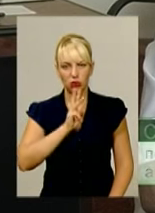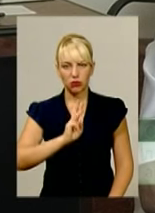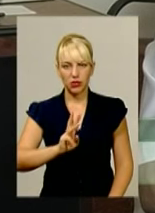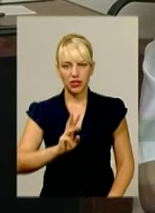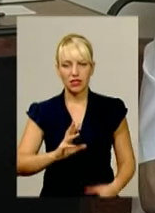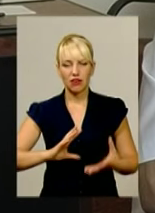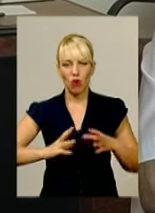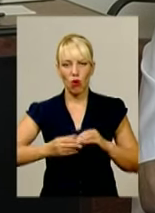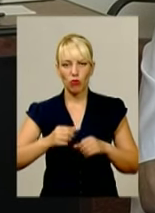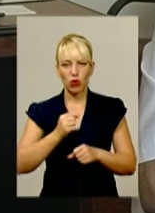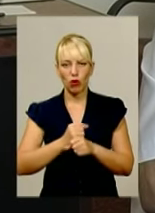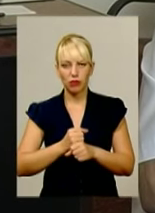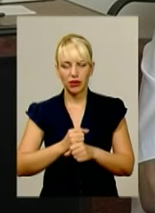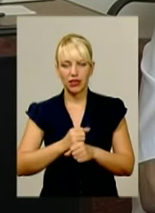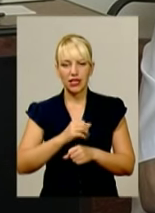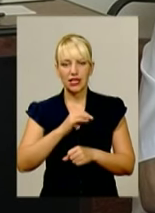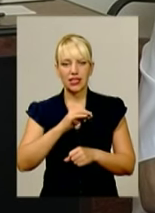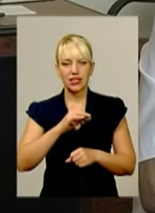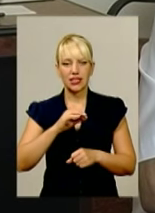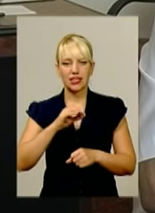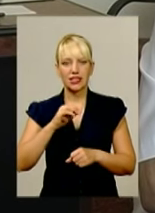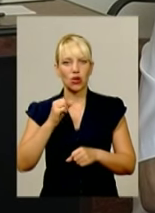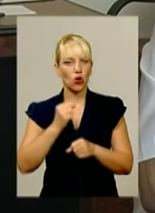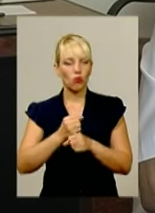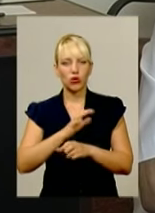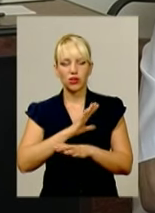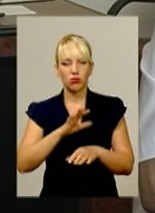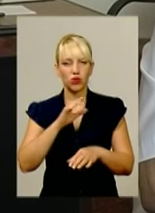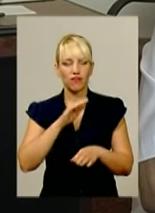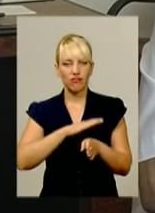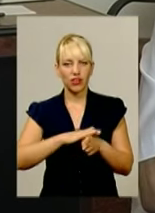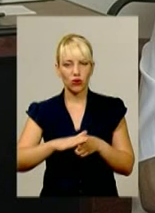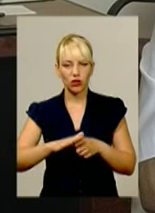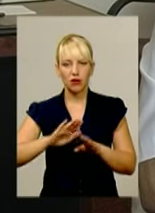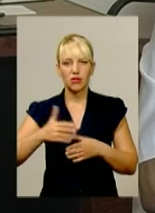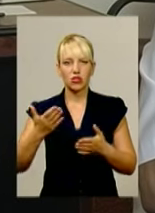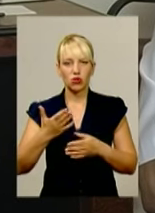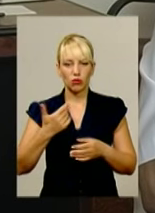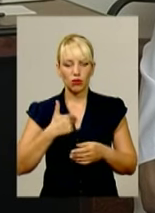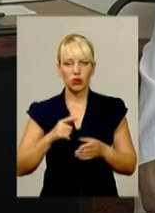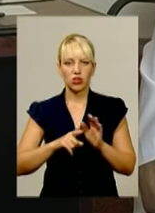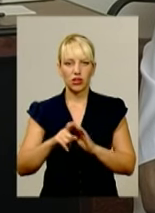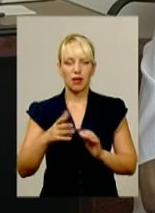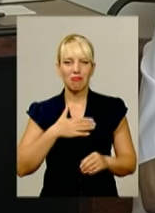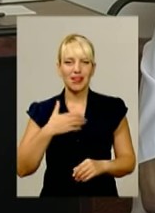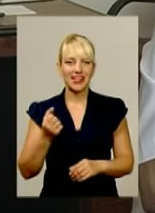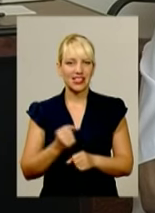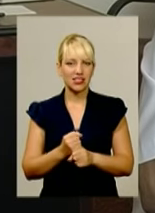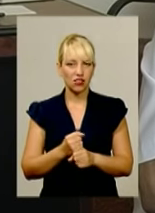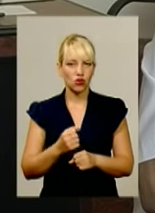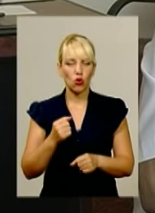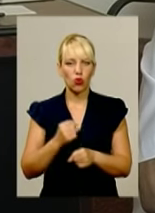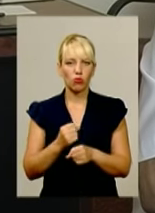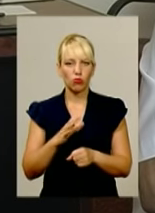обсяги робіт на цю суму не були виконані. Після чого ми почали претензійну роботу. Було повернено 350